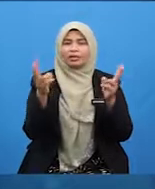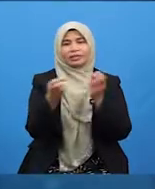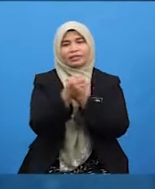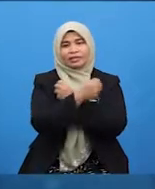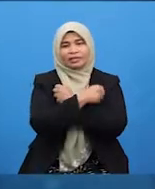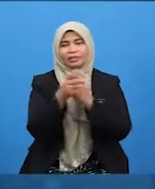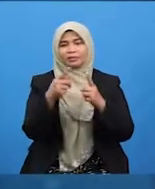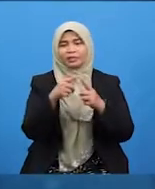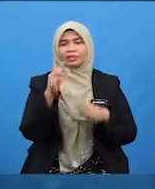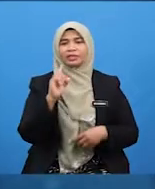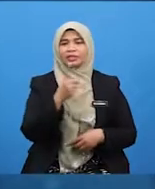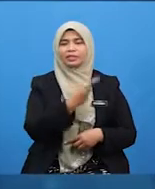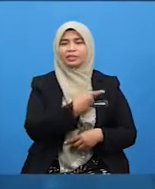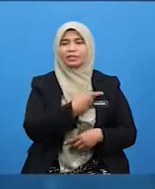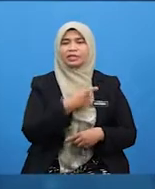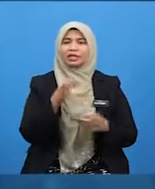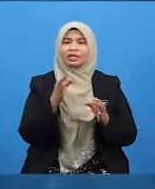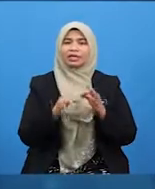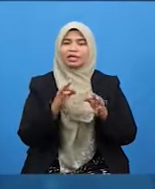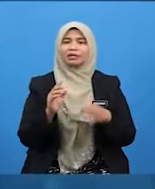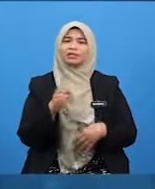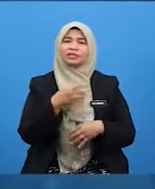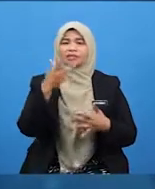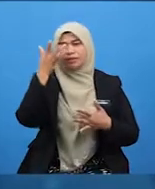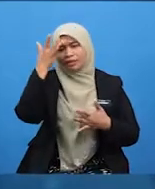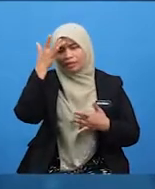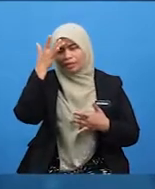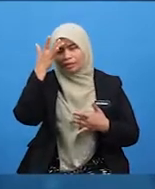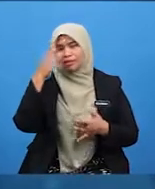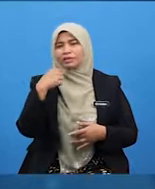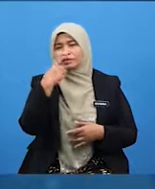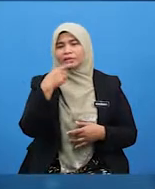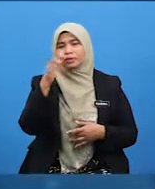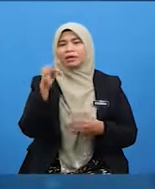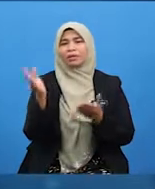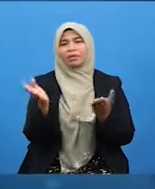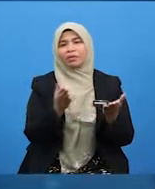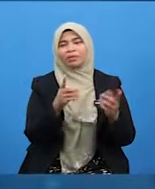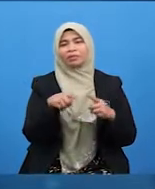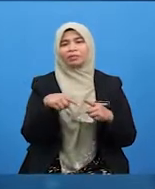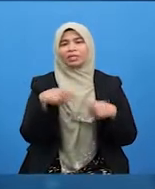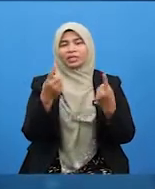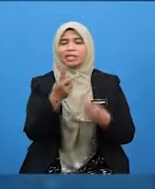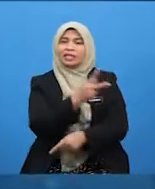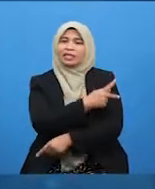kita. Sekiranya kita sakit, siapa yang membawa kita ke klinik?